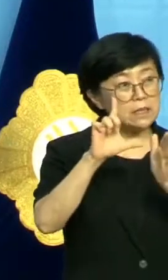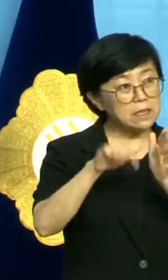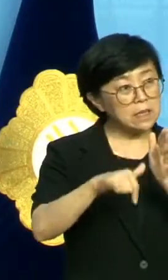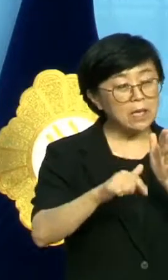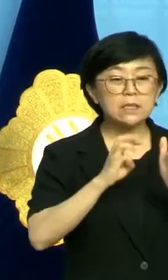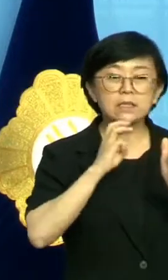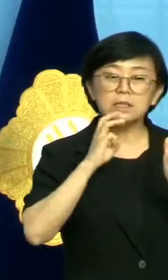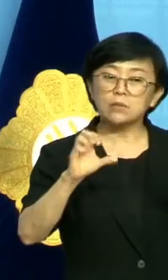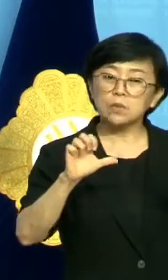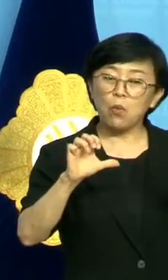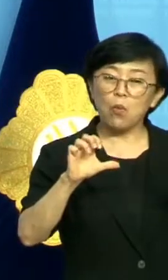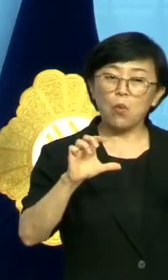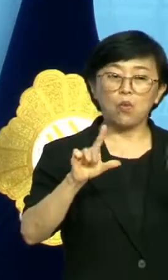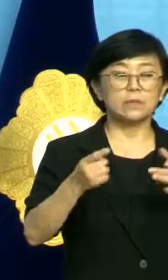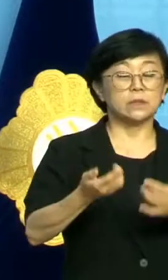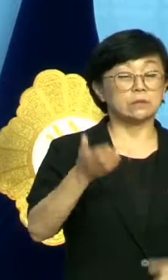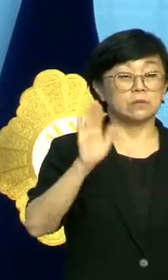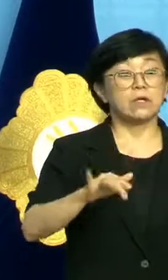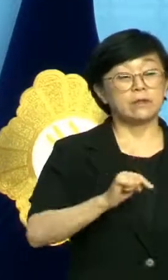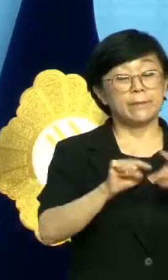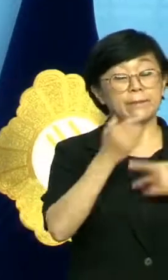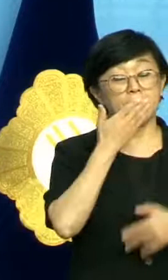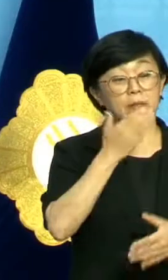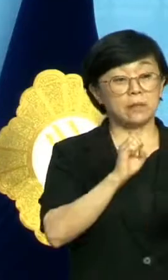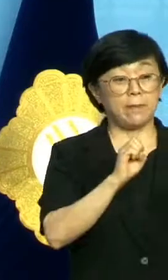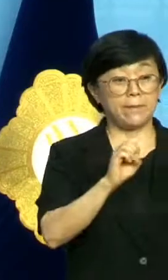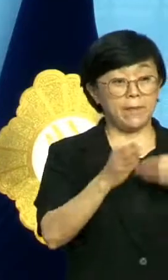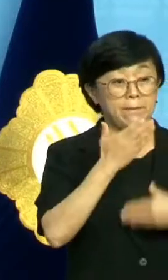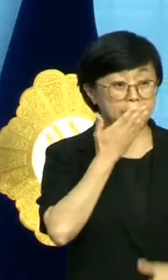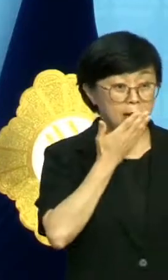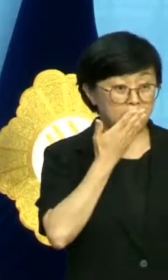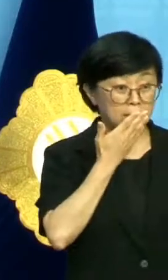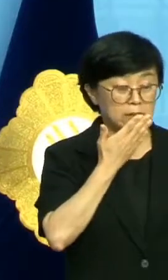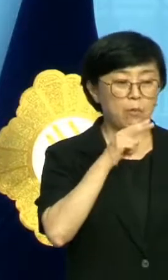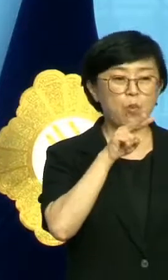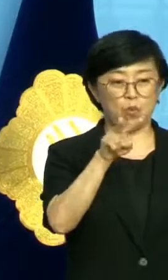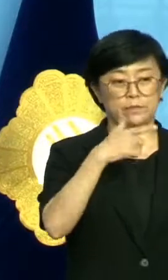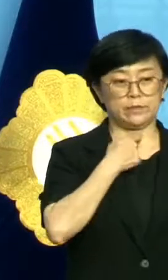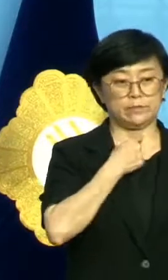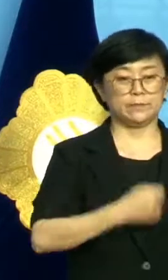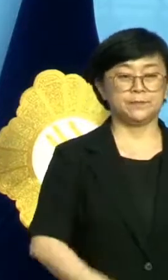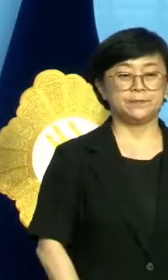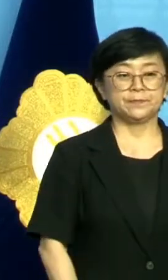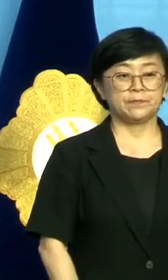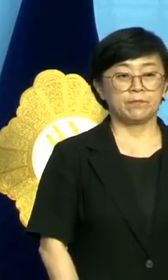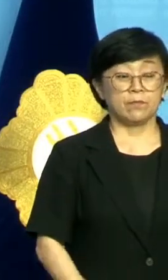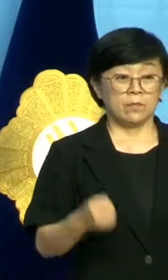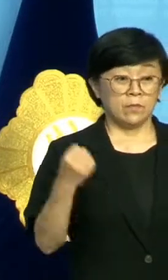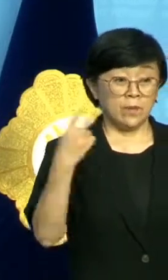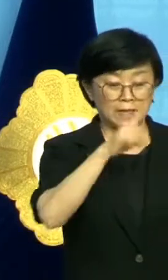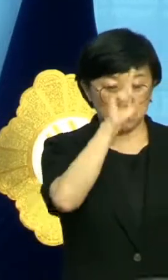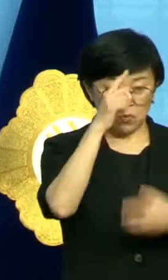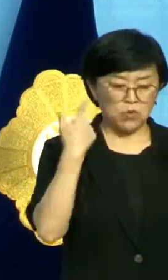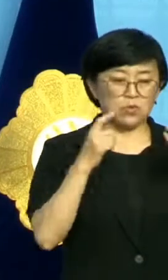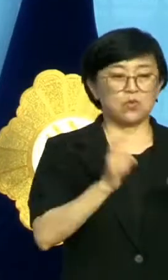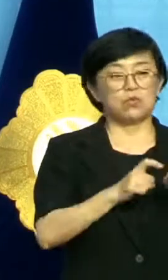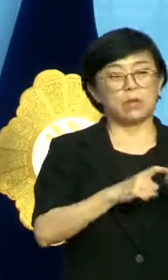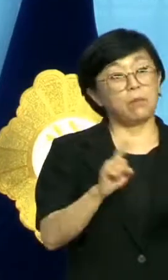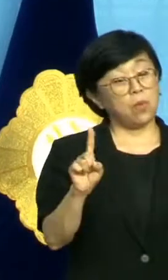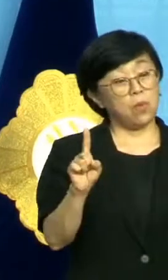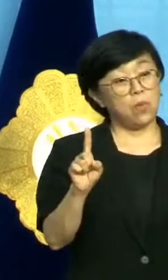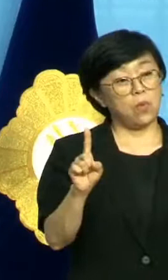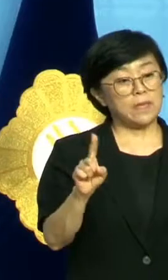고작 35분이지만 그래도 이해할 만한 답변을 하는지 지켜보겠습니다. 다시 한 번 정부에 촉구합니다.